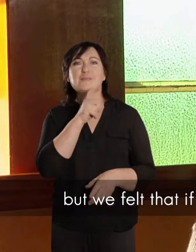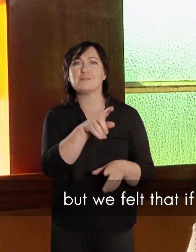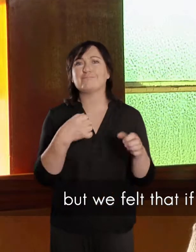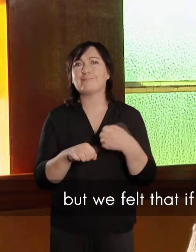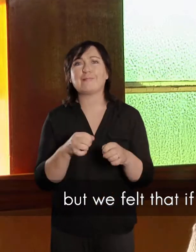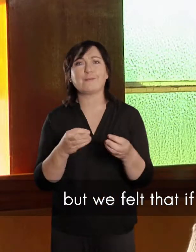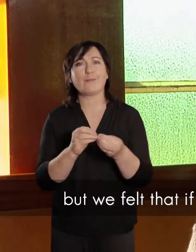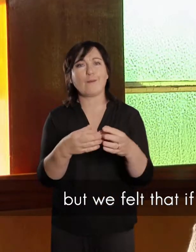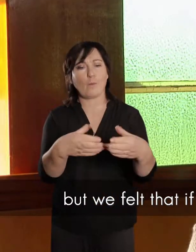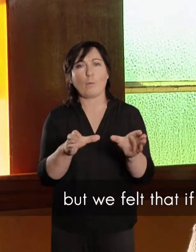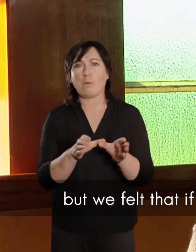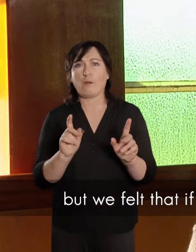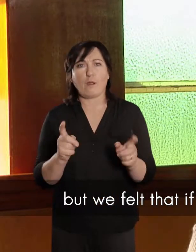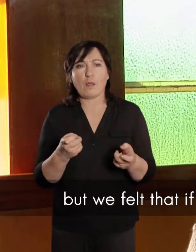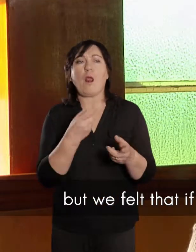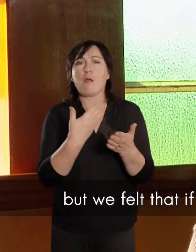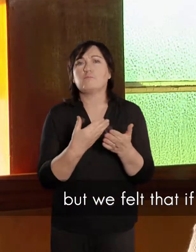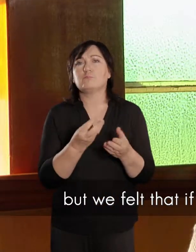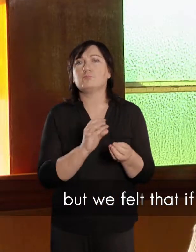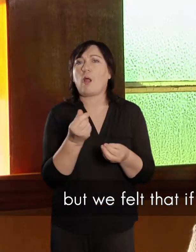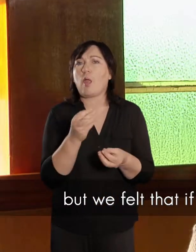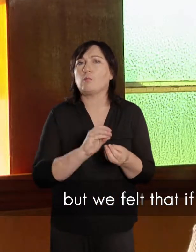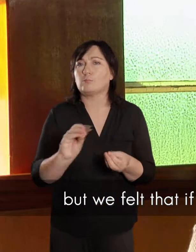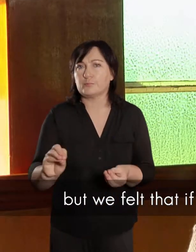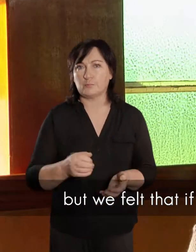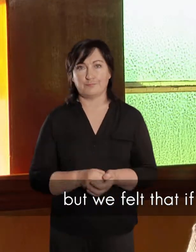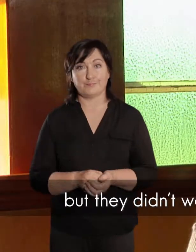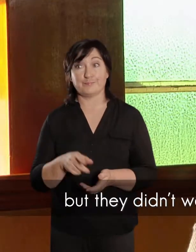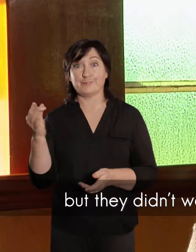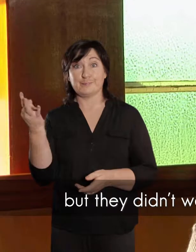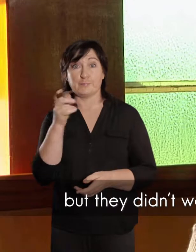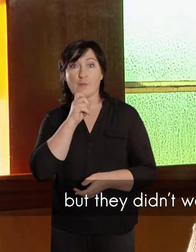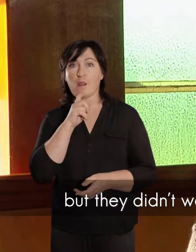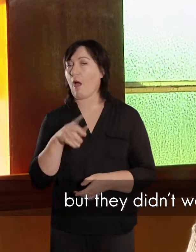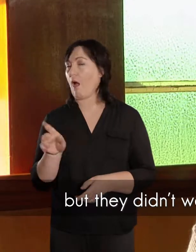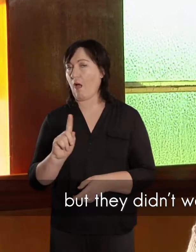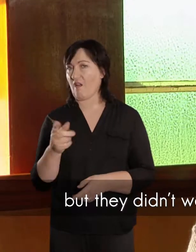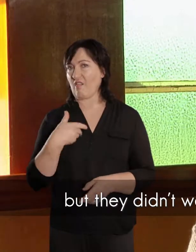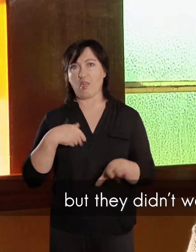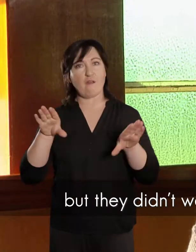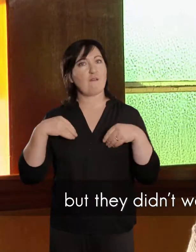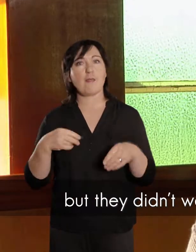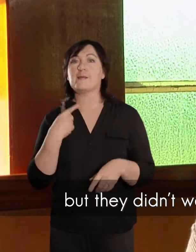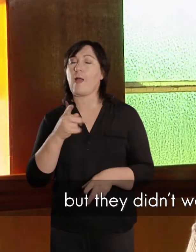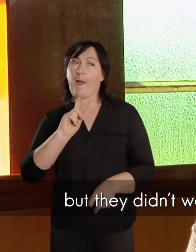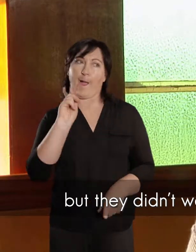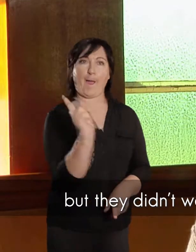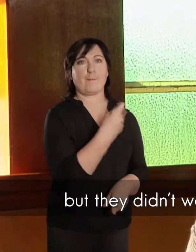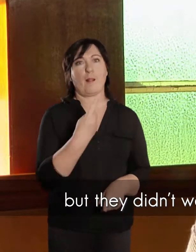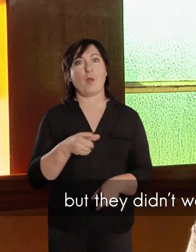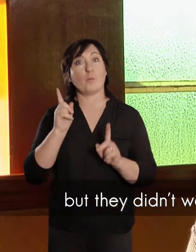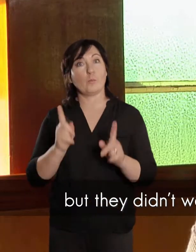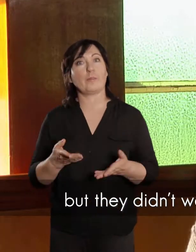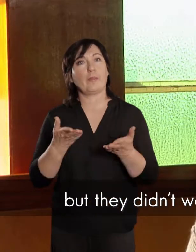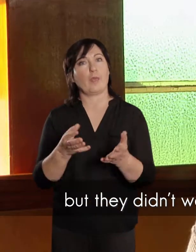mense, wat nie koeksel kan bak nie, kan me een donatie geer. en hulle wou dit nie so aanvaard nie. Hulle het gesê,